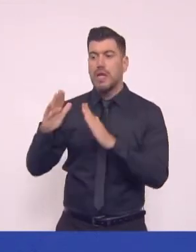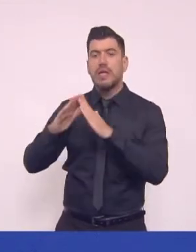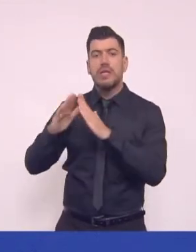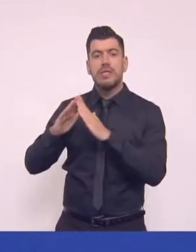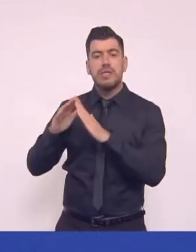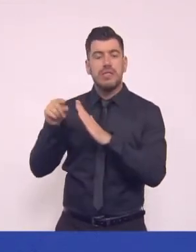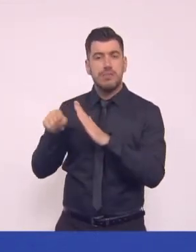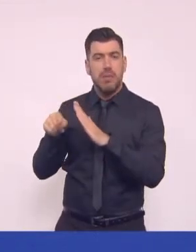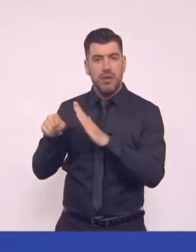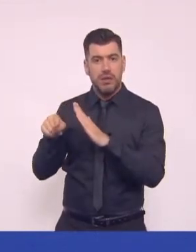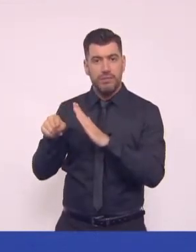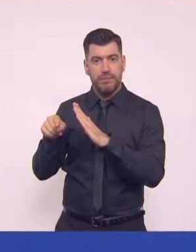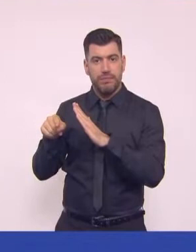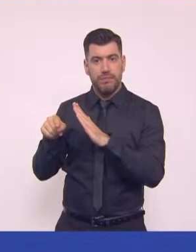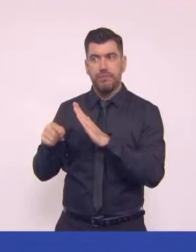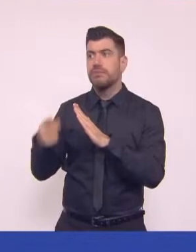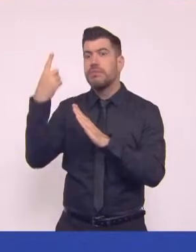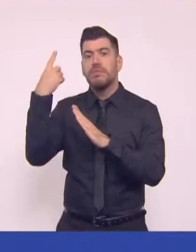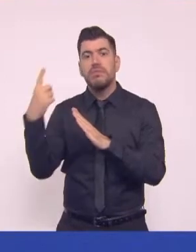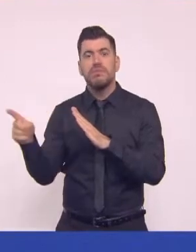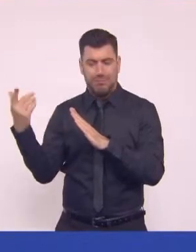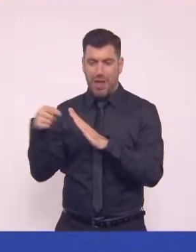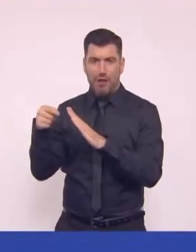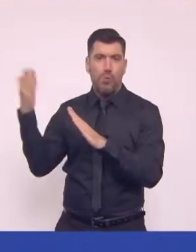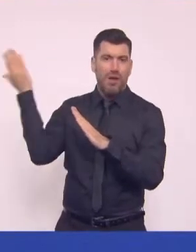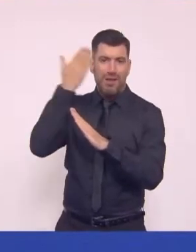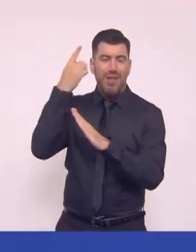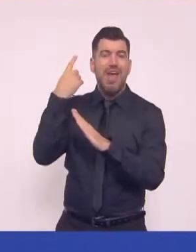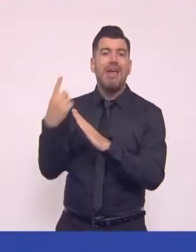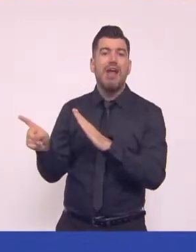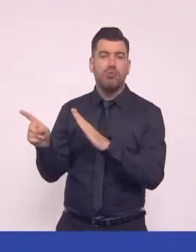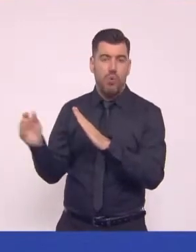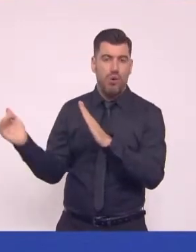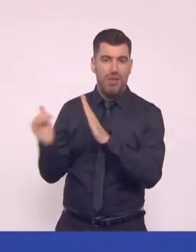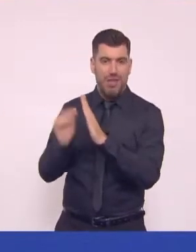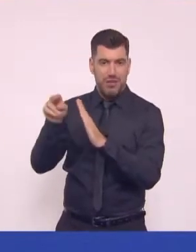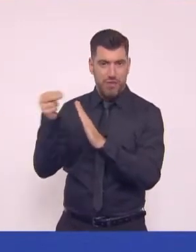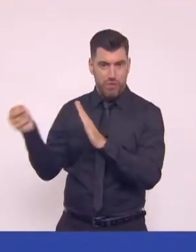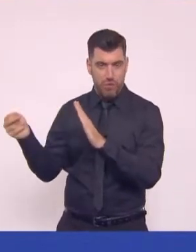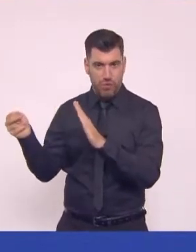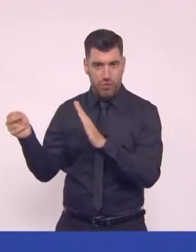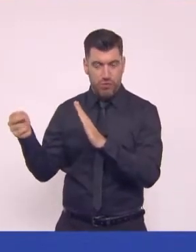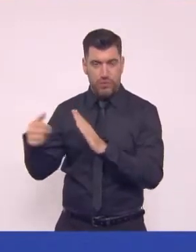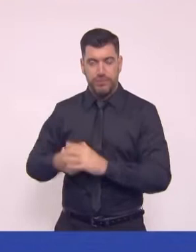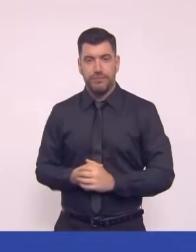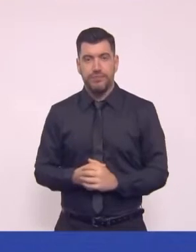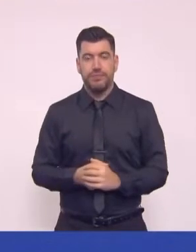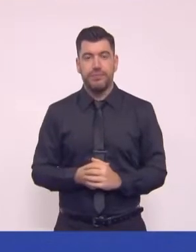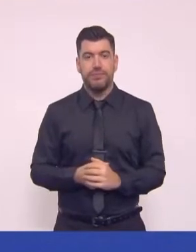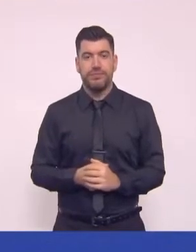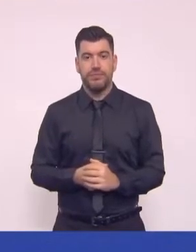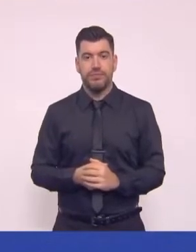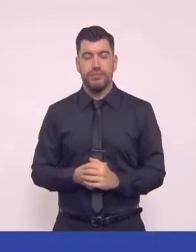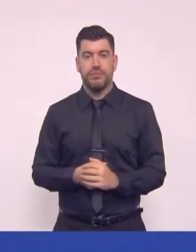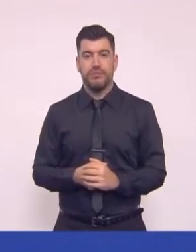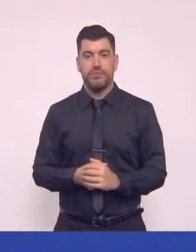πάρει δάνειο για 100.000 ευρώ, η αποπληρωμή θα είναι